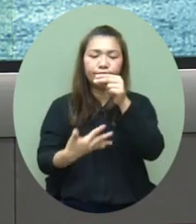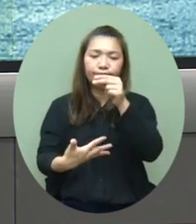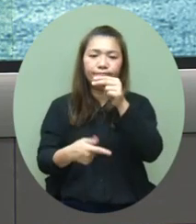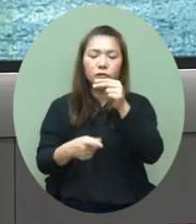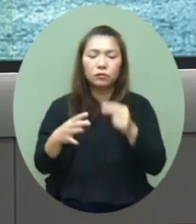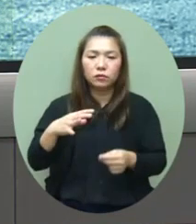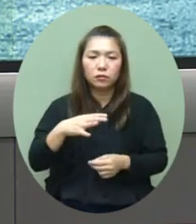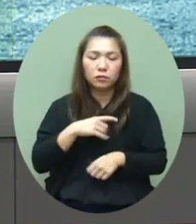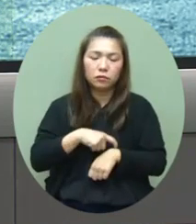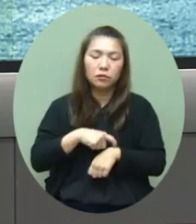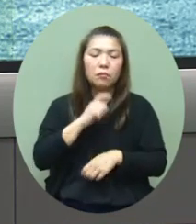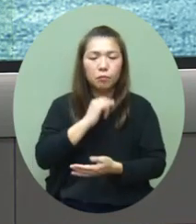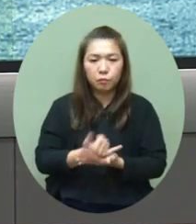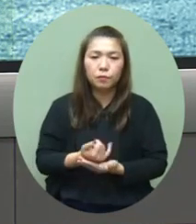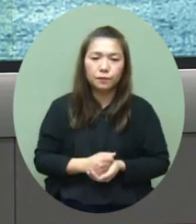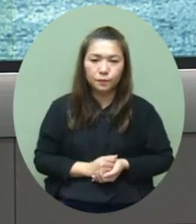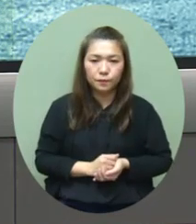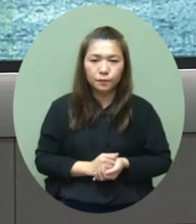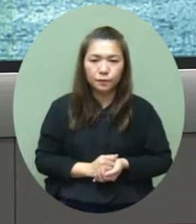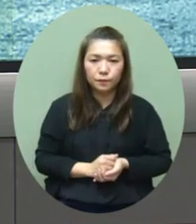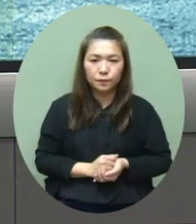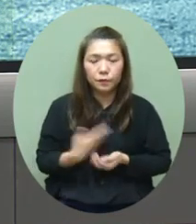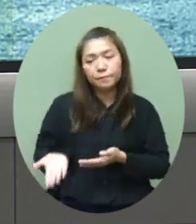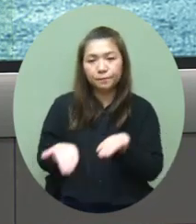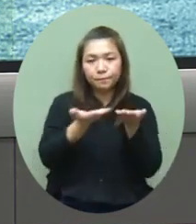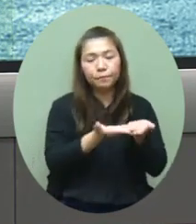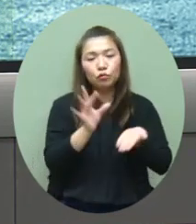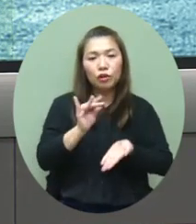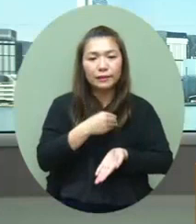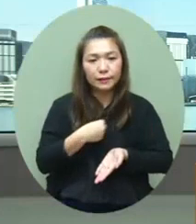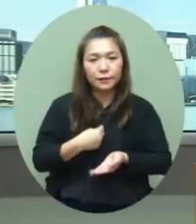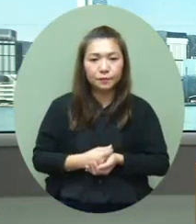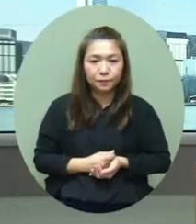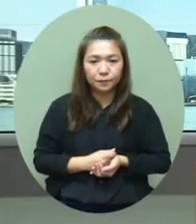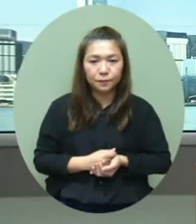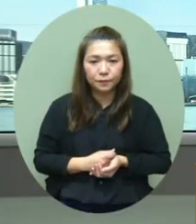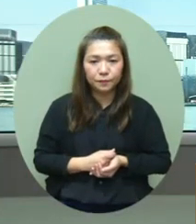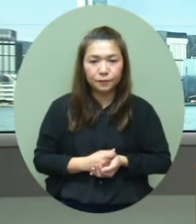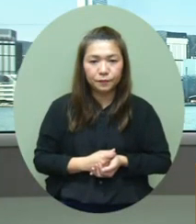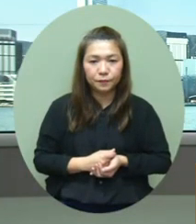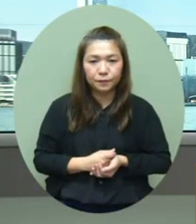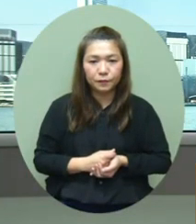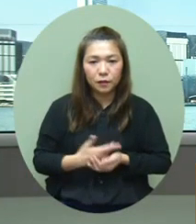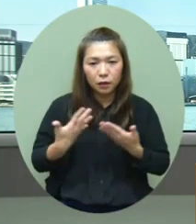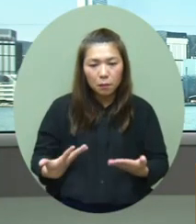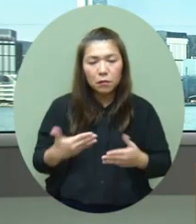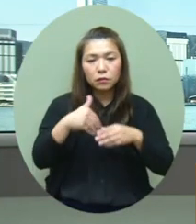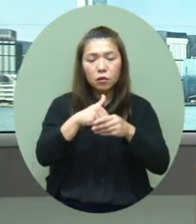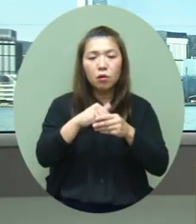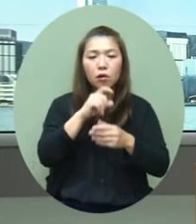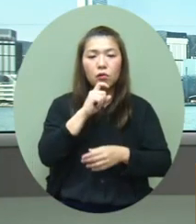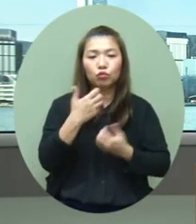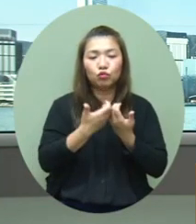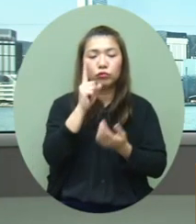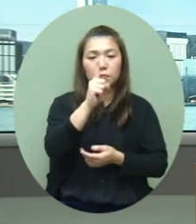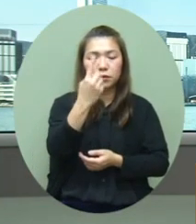时间就过了身这里我交给张医生好在今天情报的14